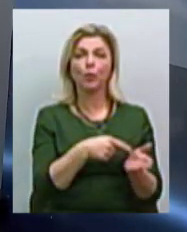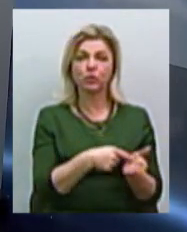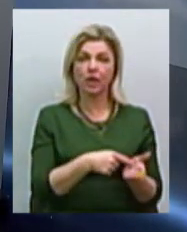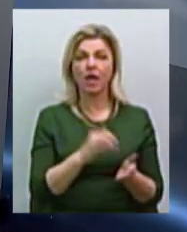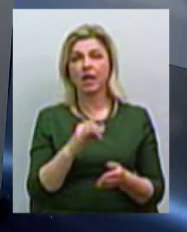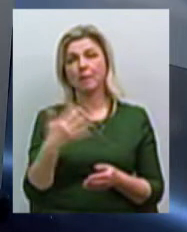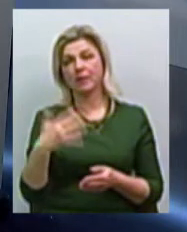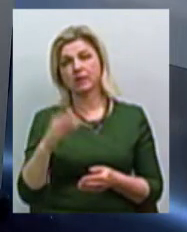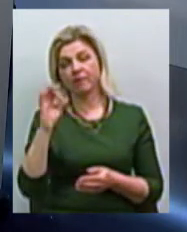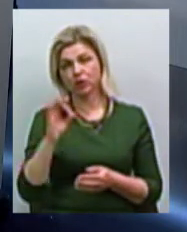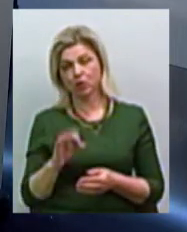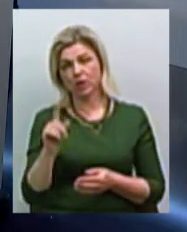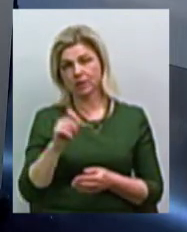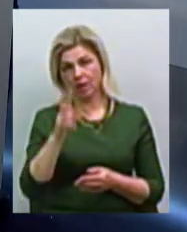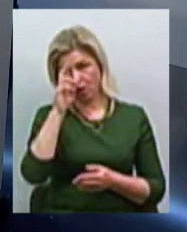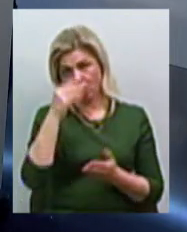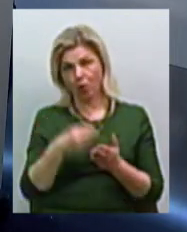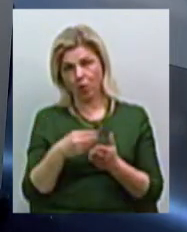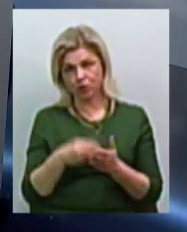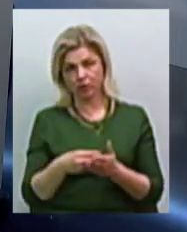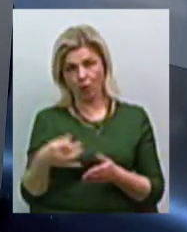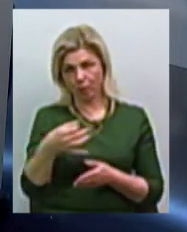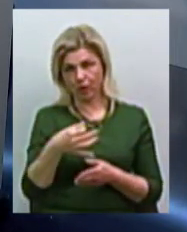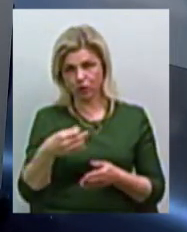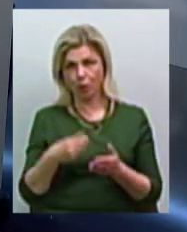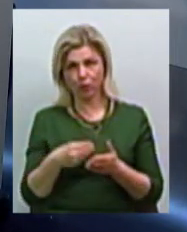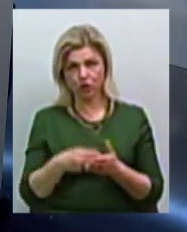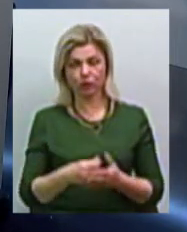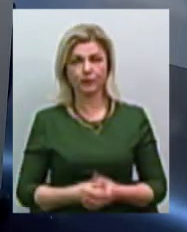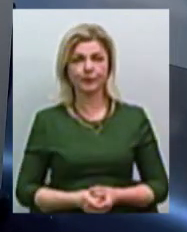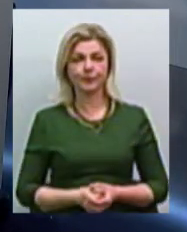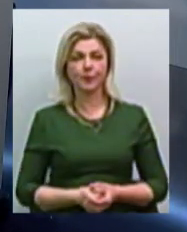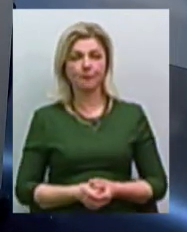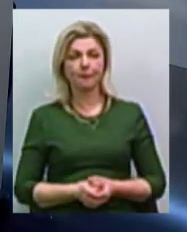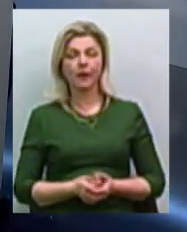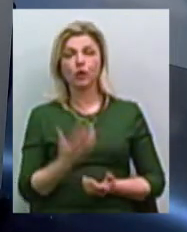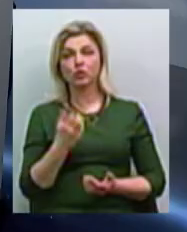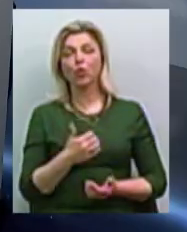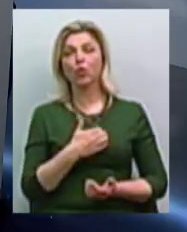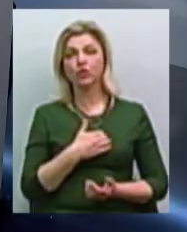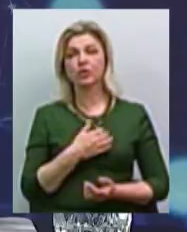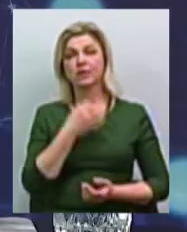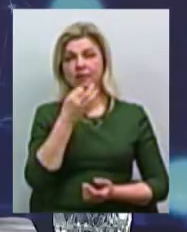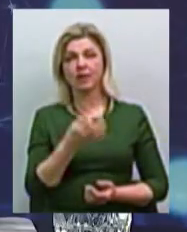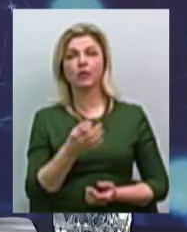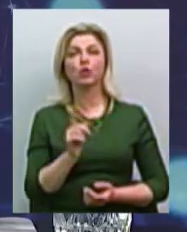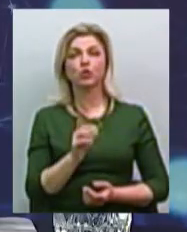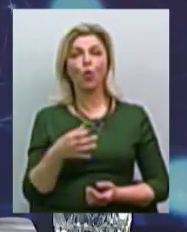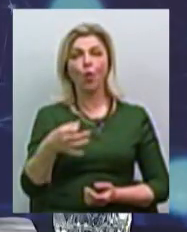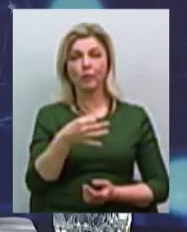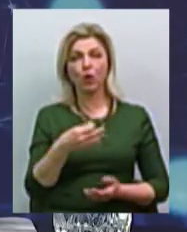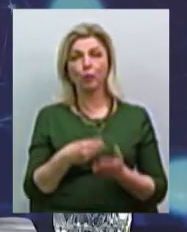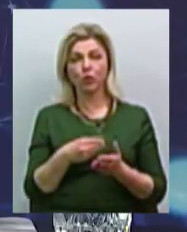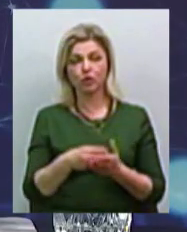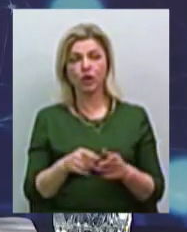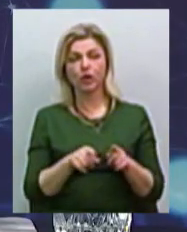50% за рахунок коштів обласного бюджету. Окрім цього, ще б хотіла зазначити про те, що в обласному бюджеті